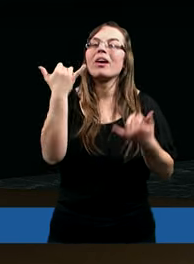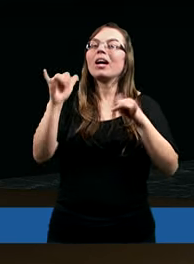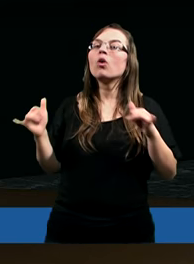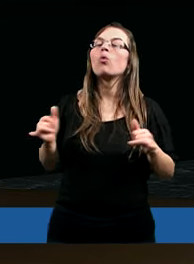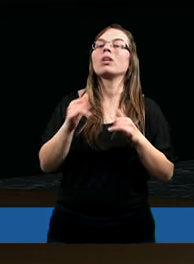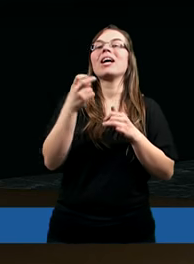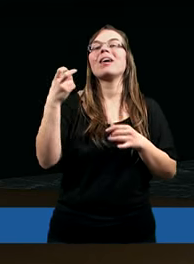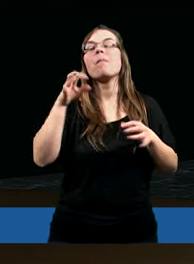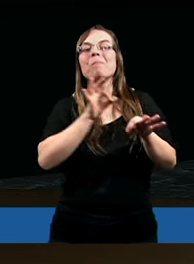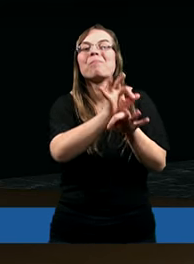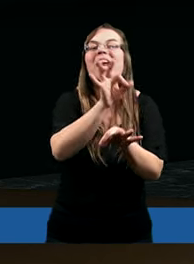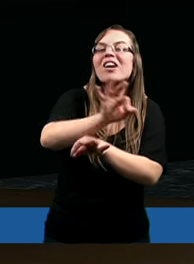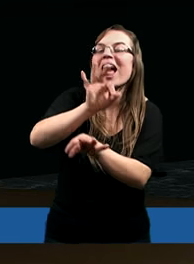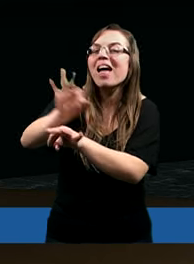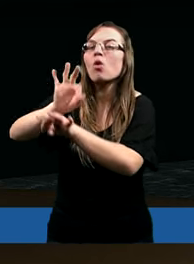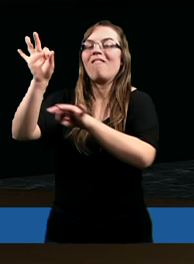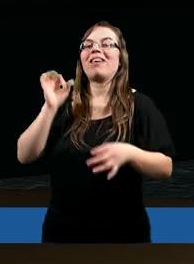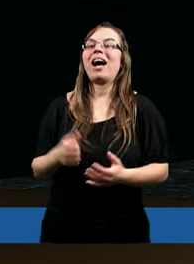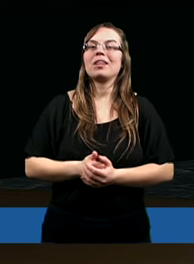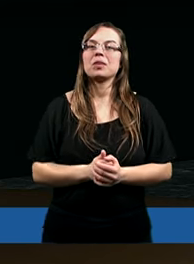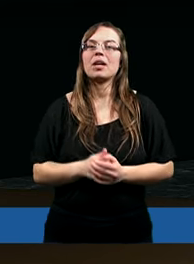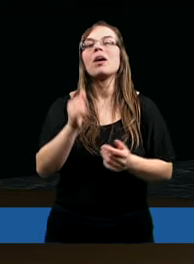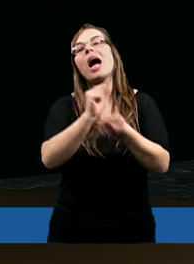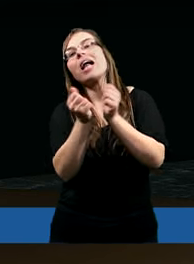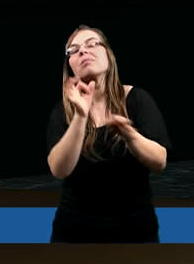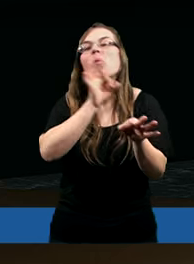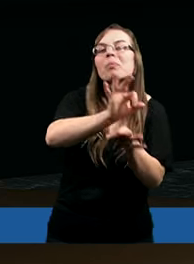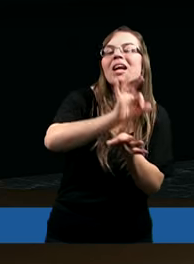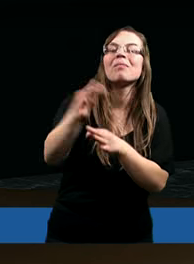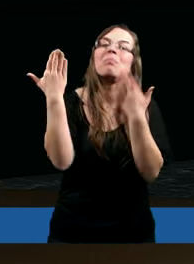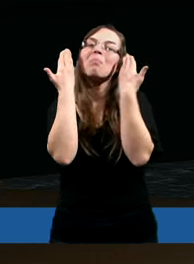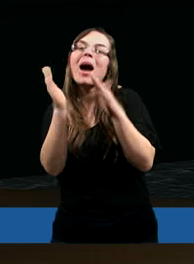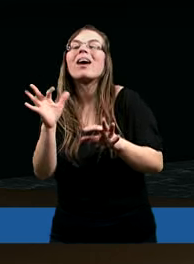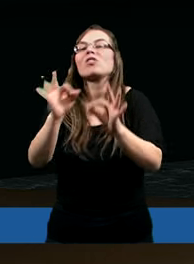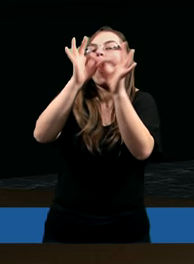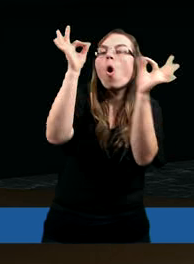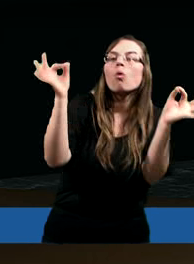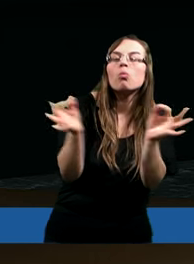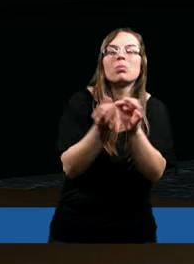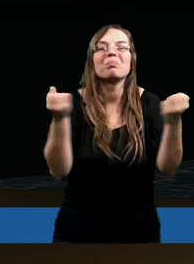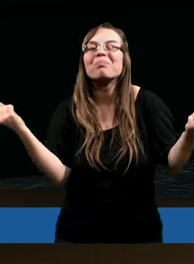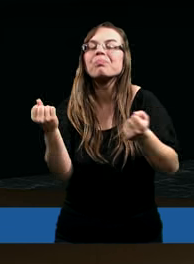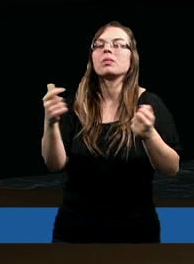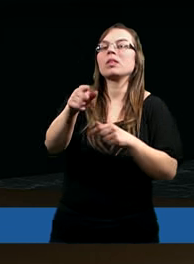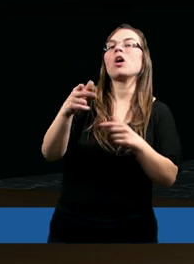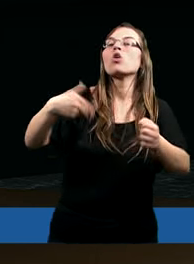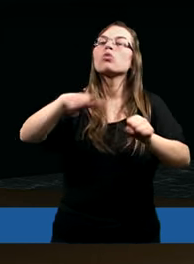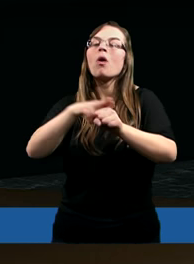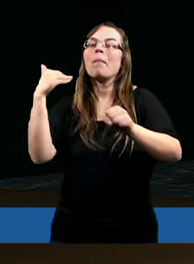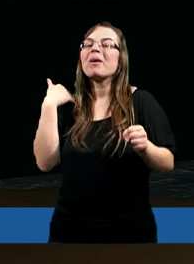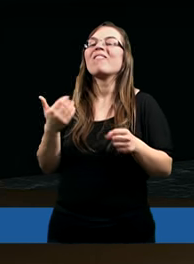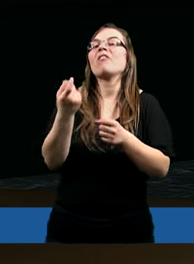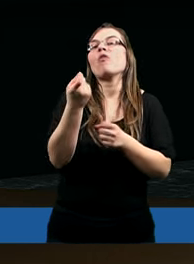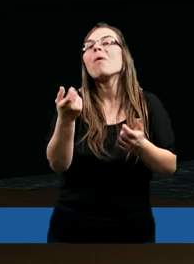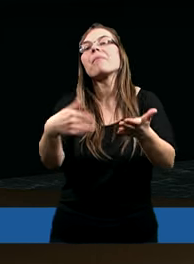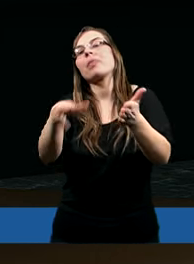lokalne prześladowania albo prześladowania bardziej ogólne, które wywoływane były